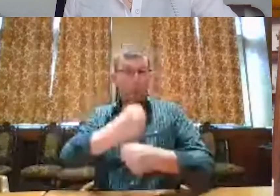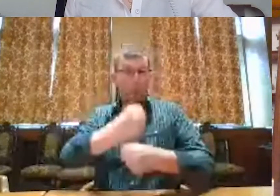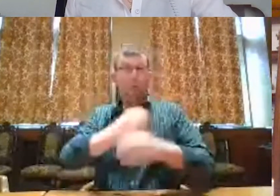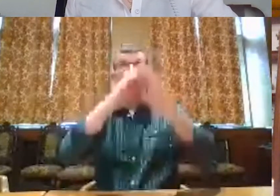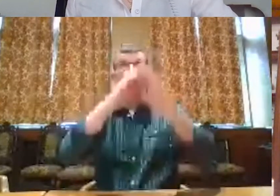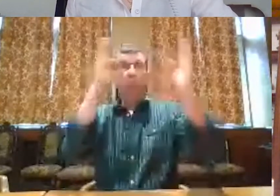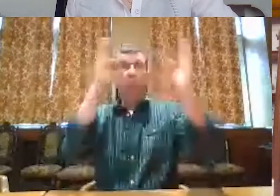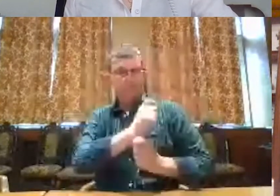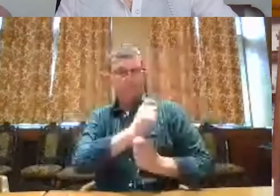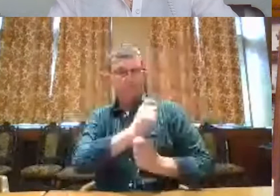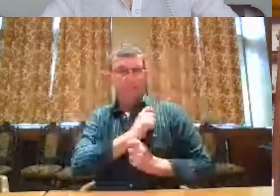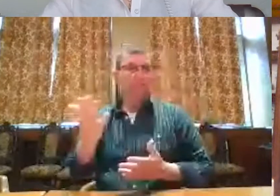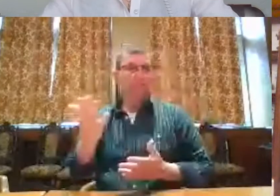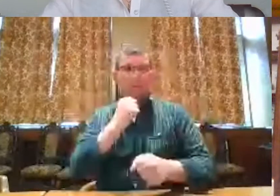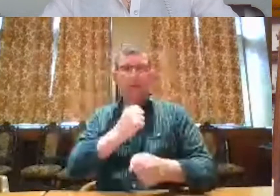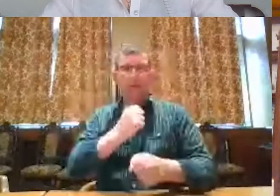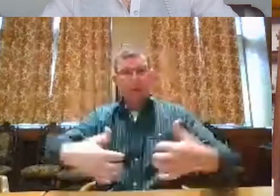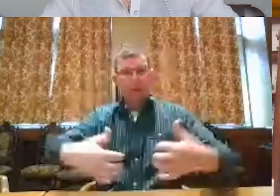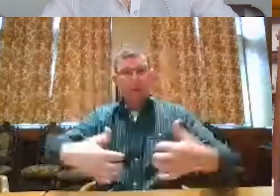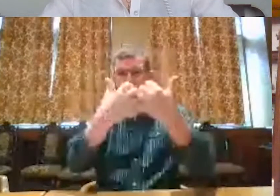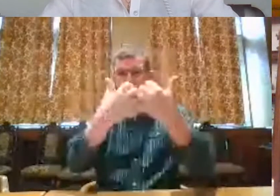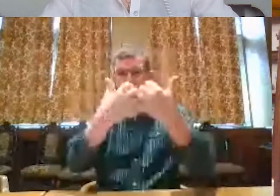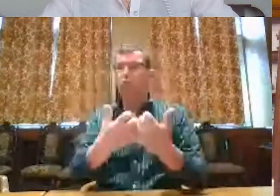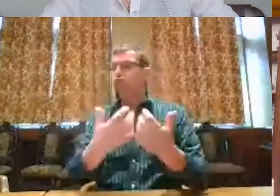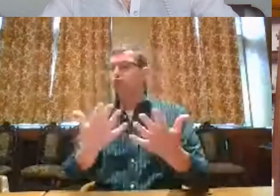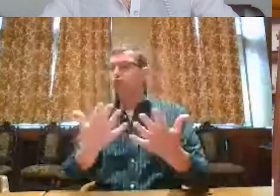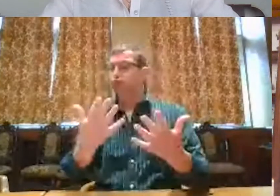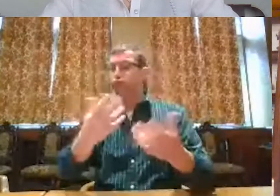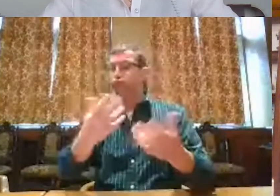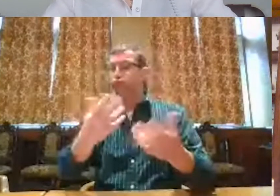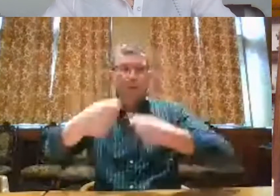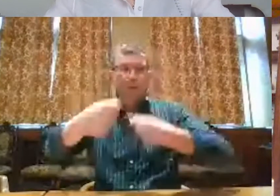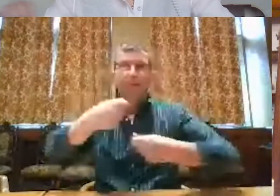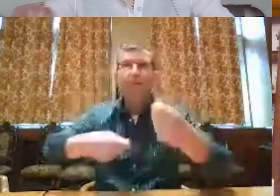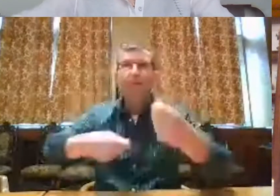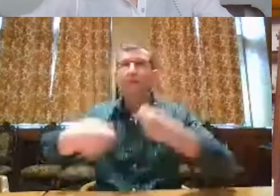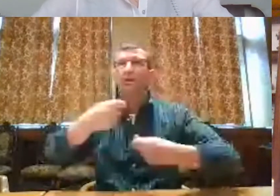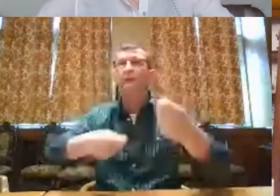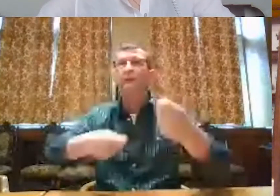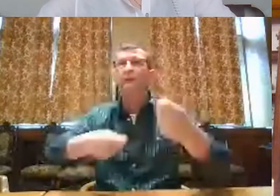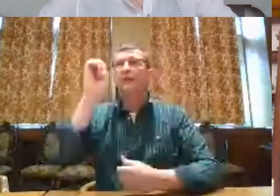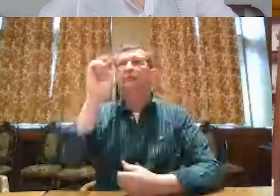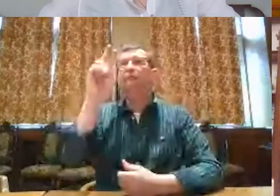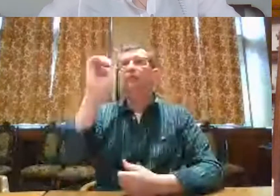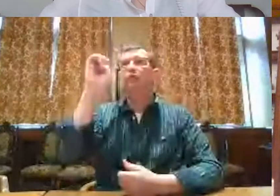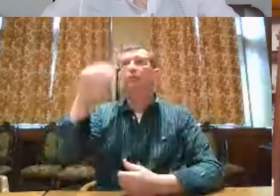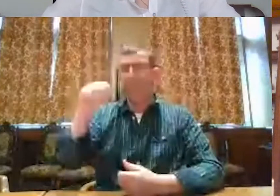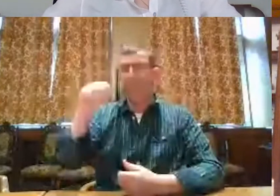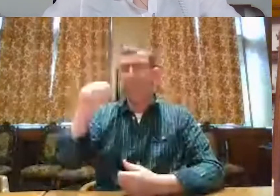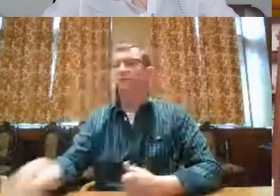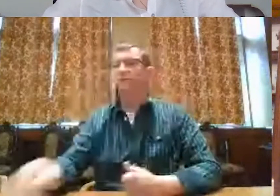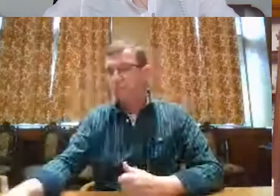Ik werk hier als gebouwbeheerder. Ik doe ook